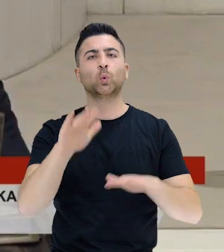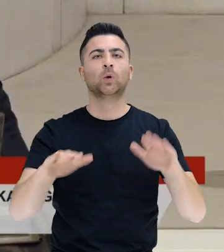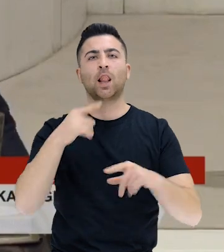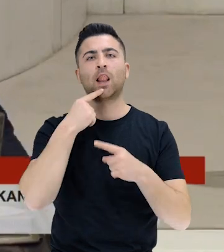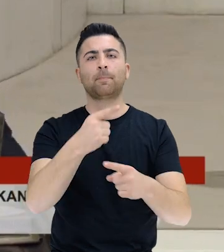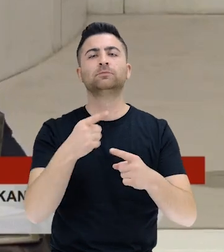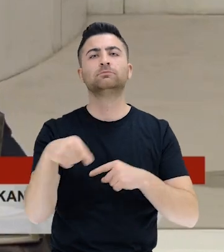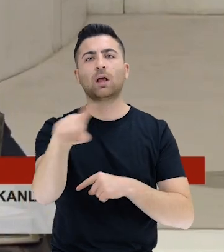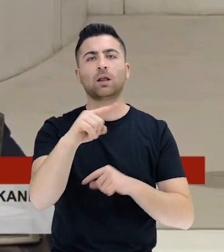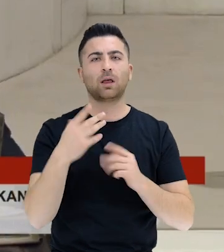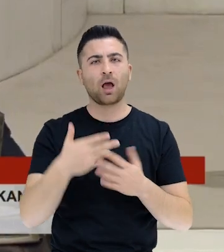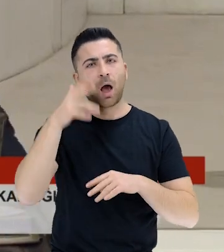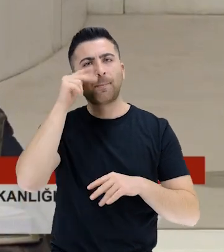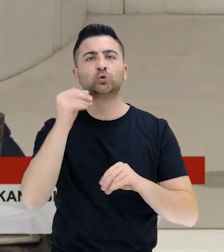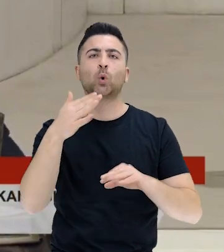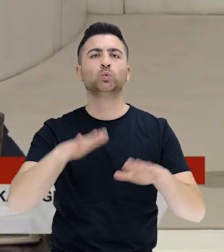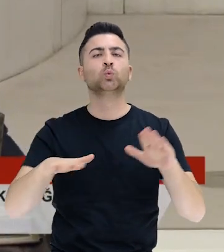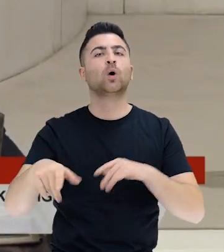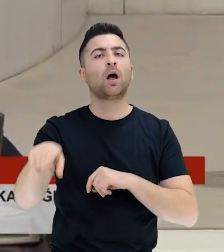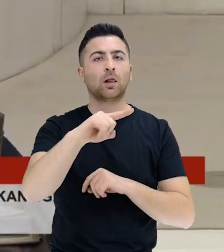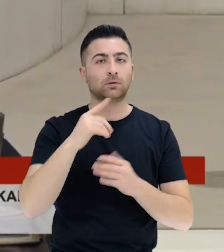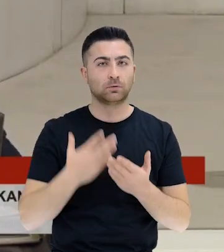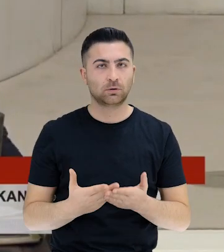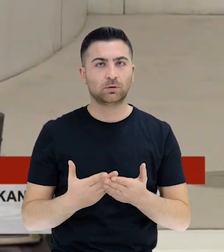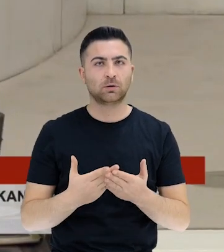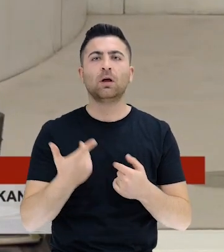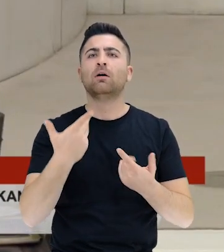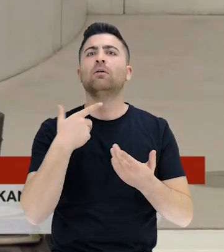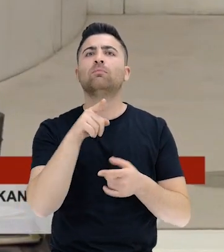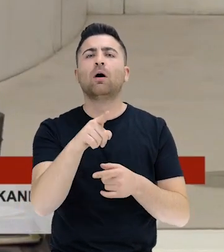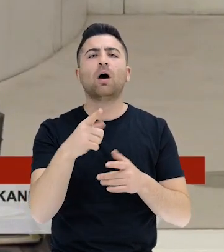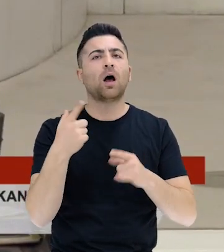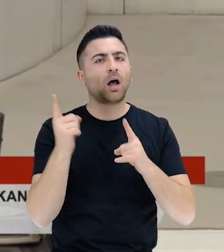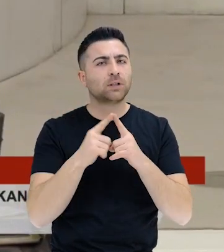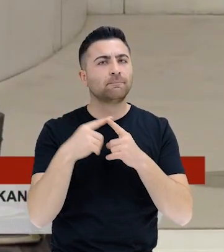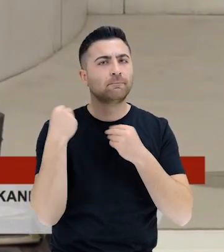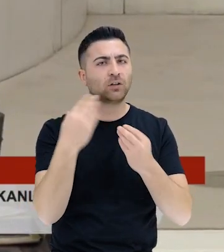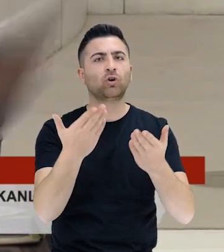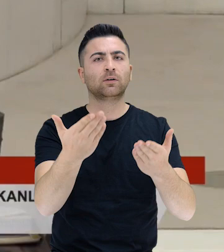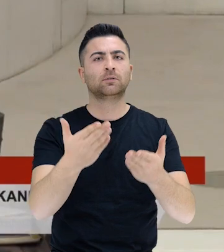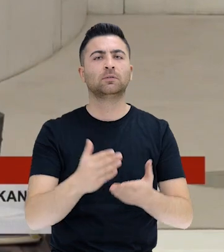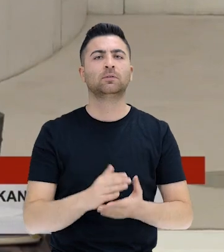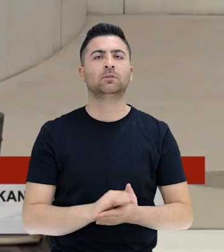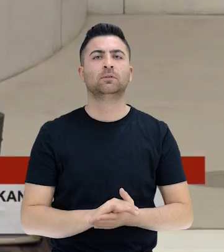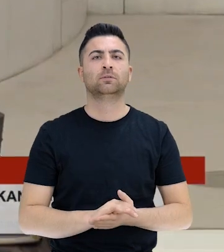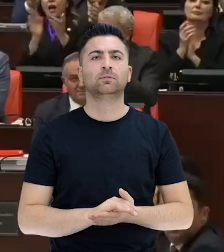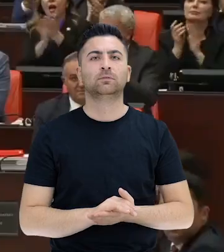Amerikanın çocuklarısınız sizler. Amerikanın çocukları. Yenileceksiniz.